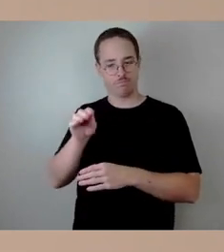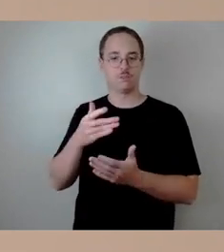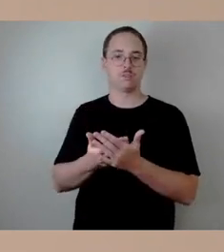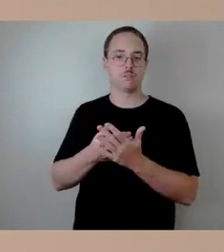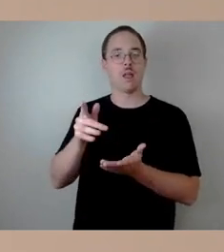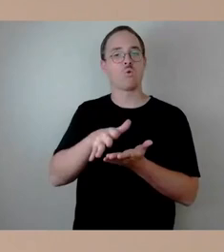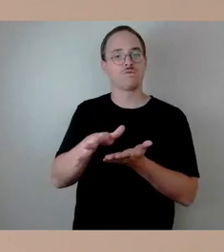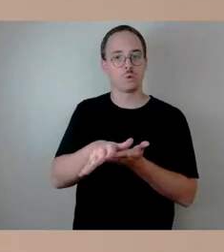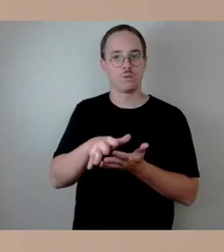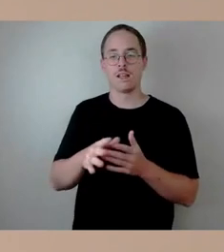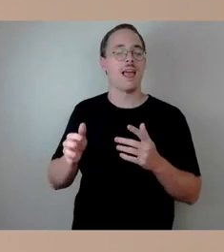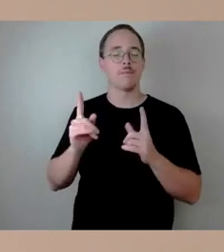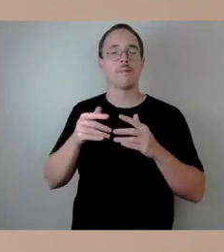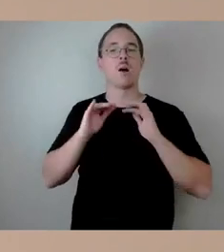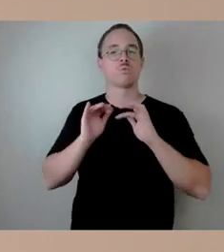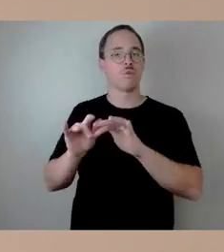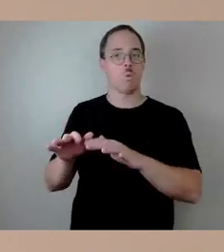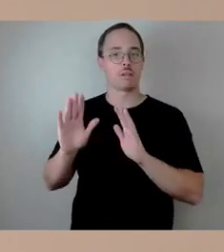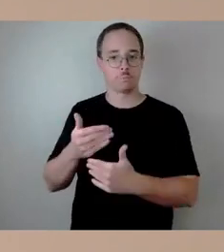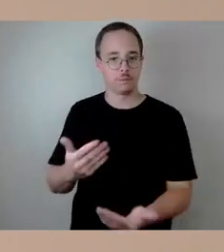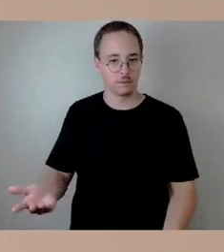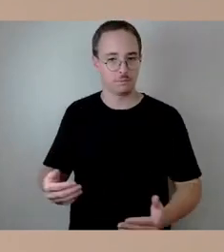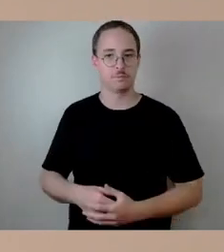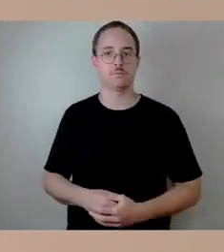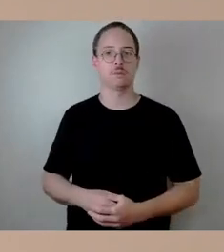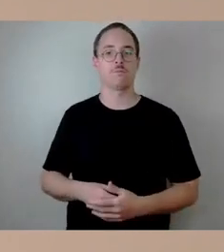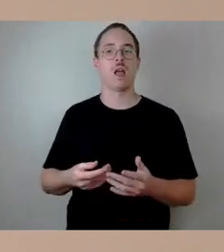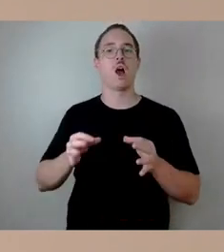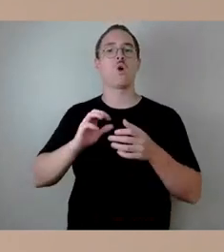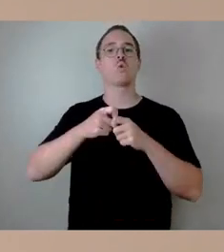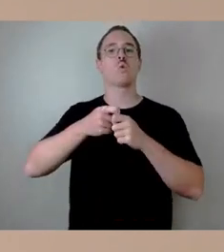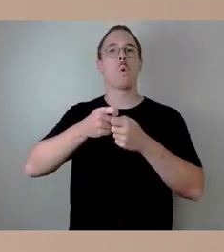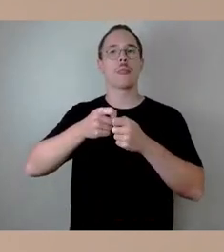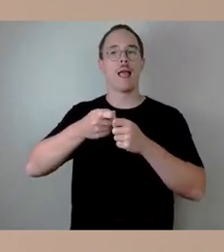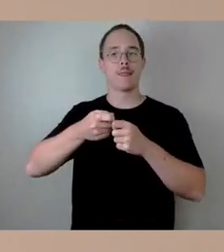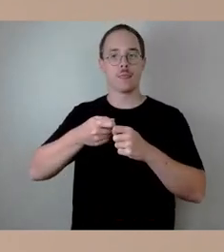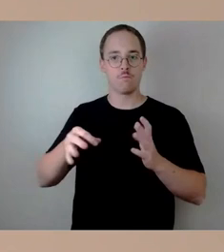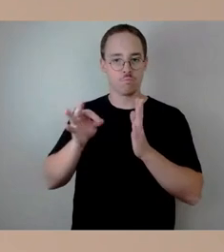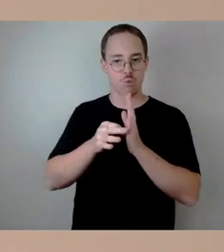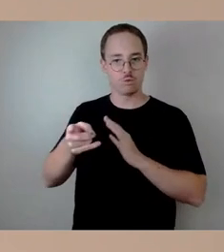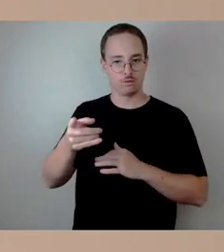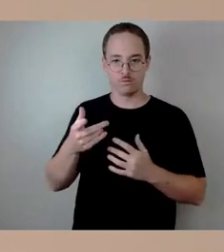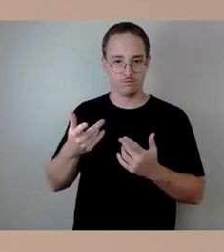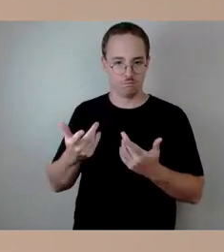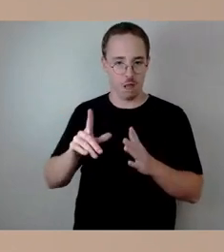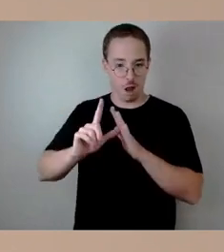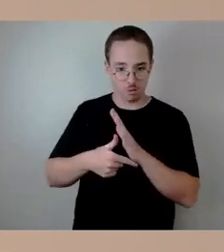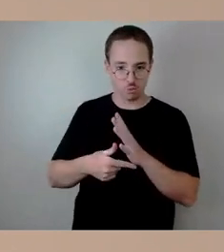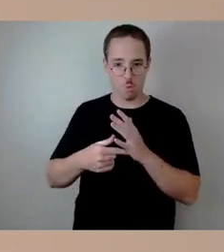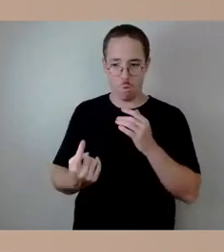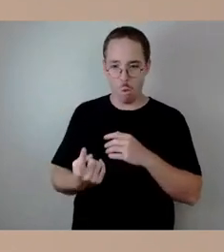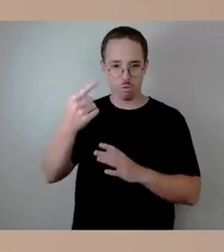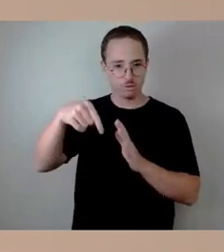die Leistungsfähigkeit am Knotenpunkt spielt es keine Rolle, ob die statt auswärtig gefahrenen Kfzs aus der Kerstdorferstraße oder aus der Wernerstraße